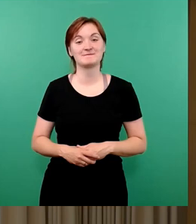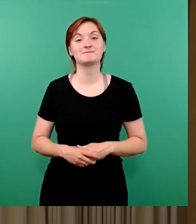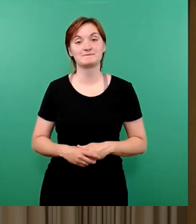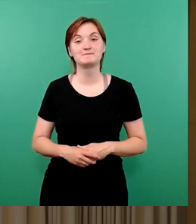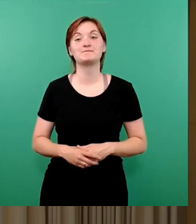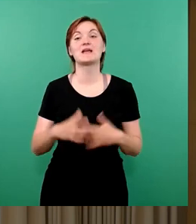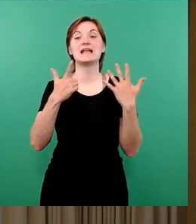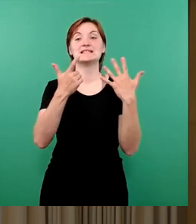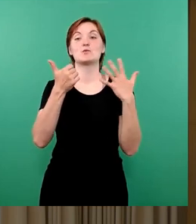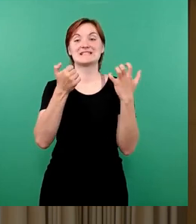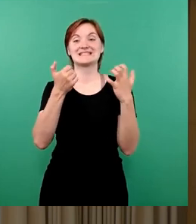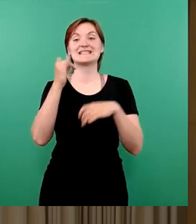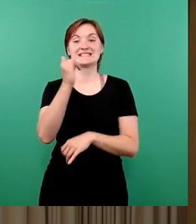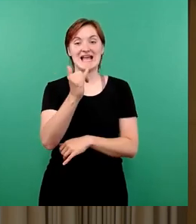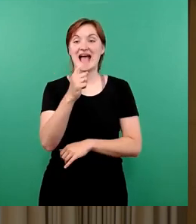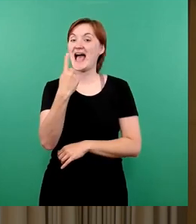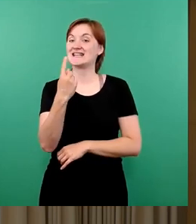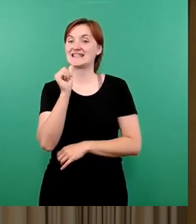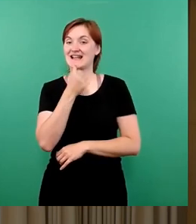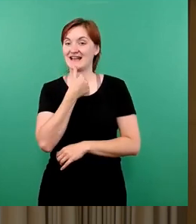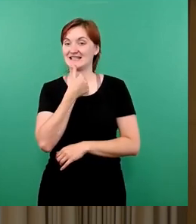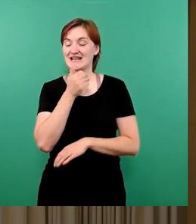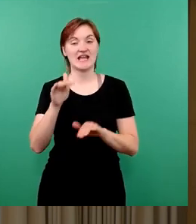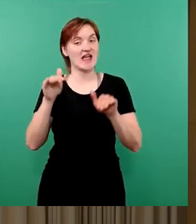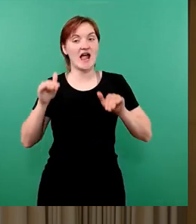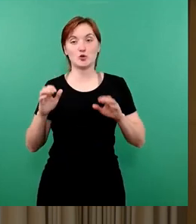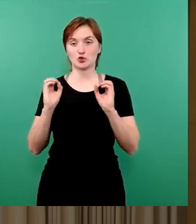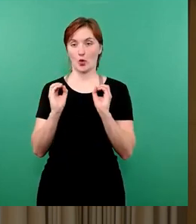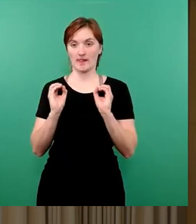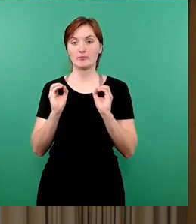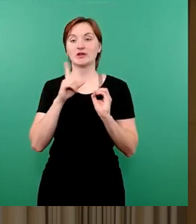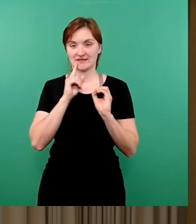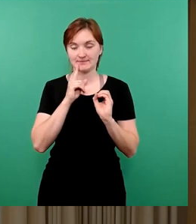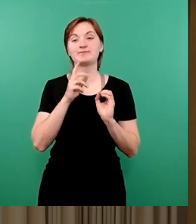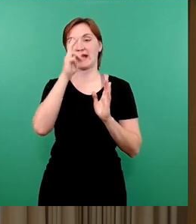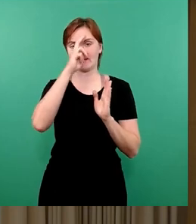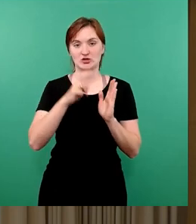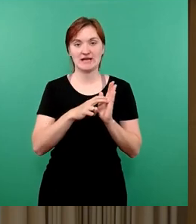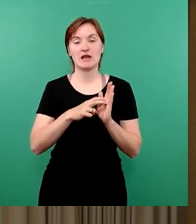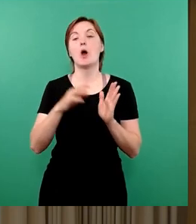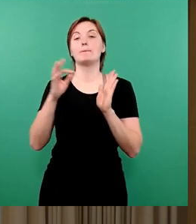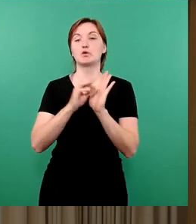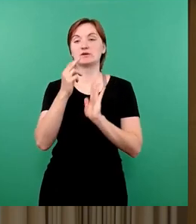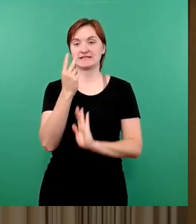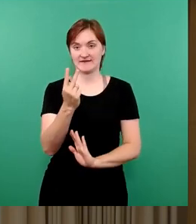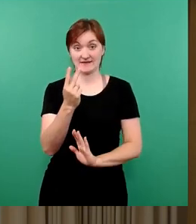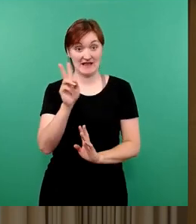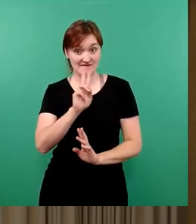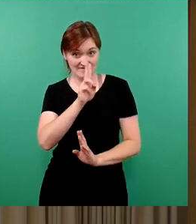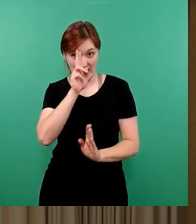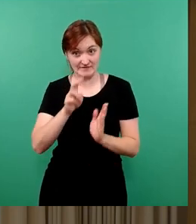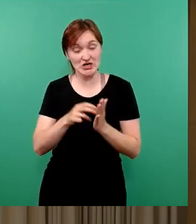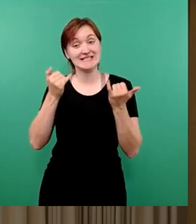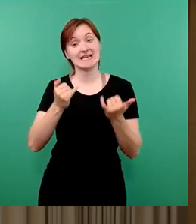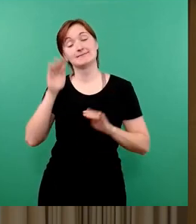67, ja, eine, nein, keine Enthaltung. Damit so zugestimmt. wir kommen zum Punkt 2. Wer dem folgen möchte, den bitte ich